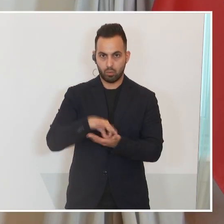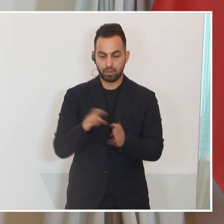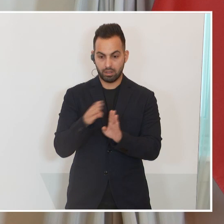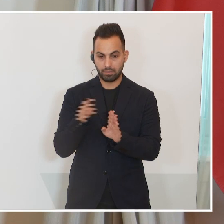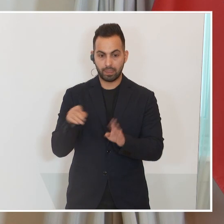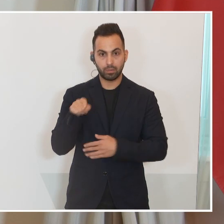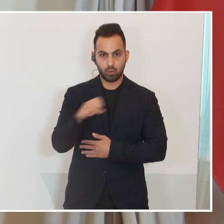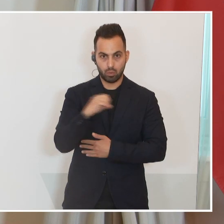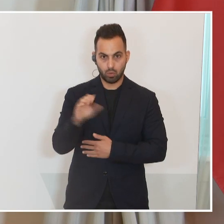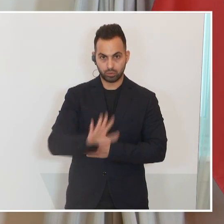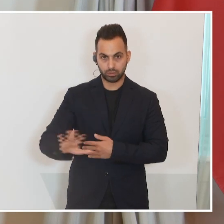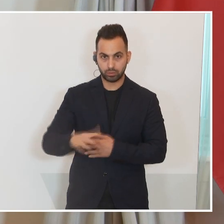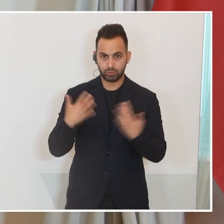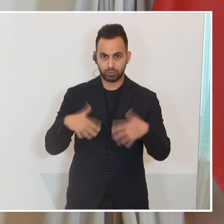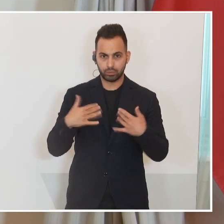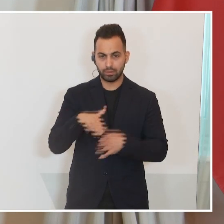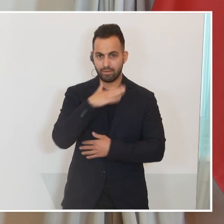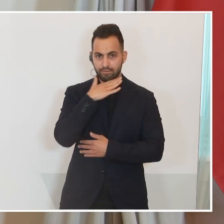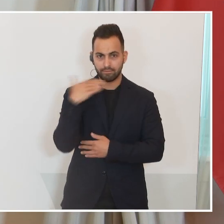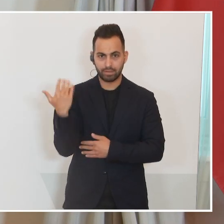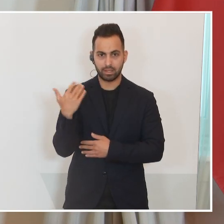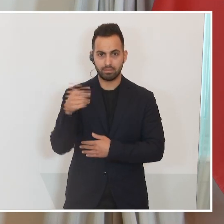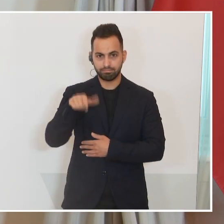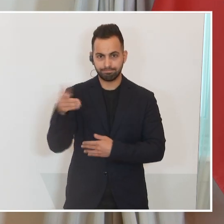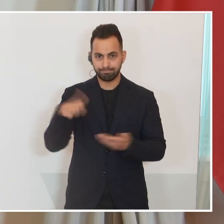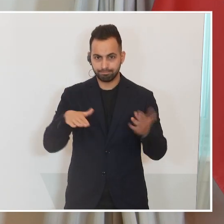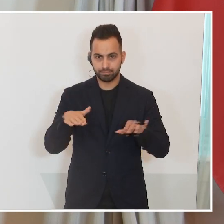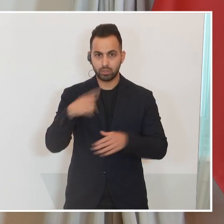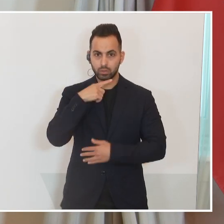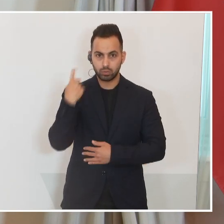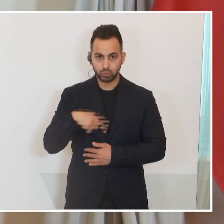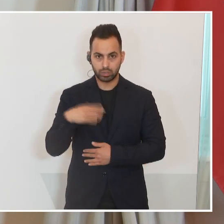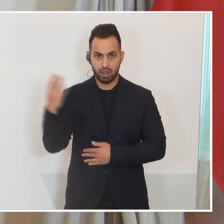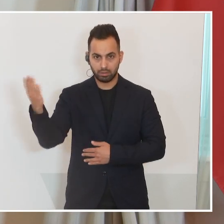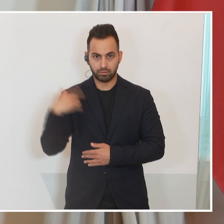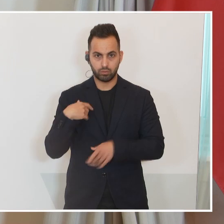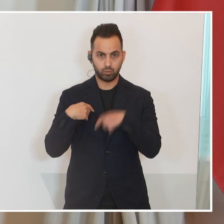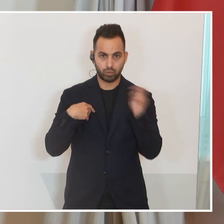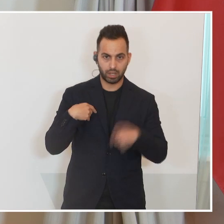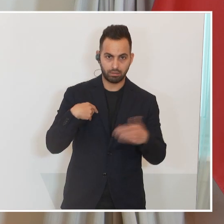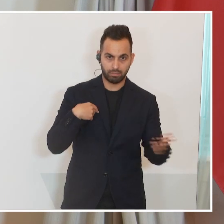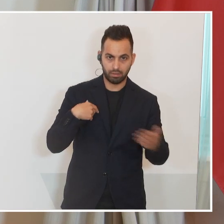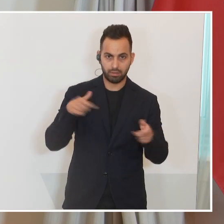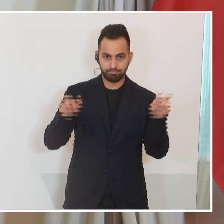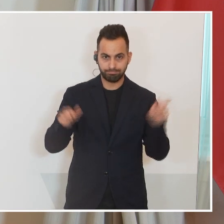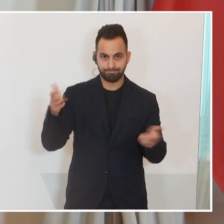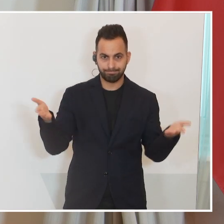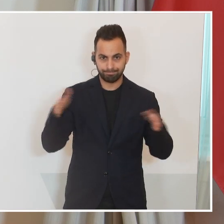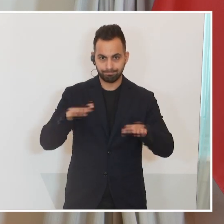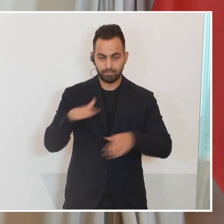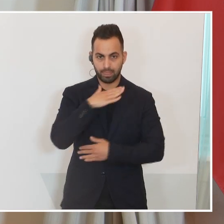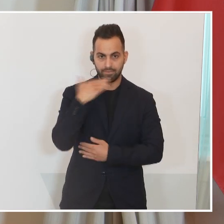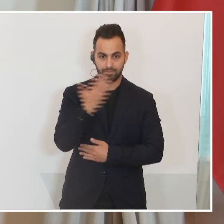dort schwere Verluste auf beiden Seiten, aber jetzt in besonderem Ausmaß gerade auch auf der ukrainischen Seite und damit